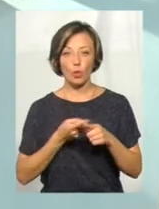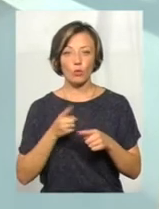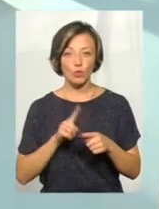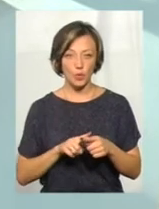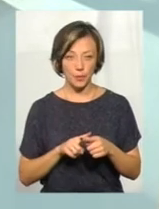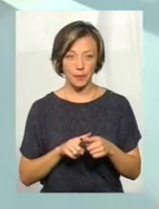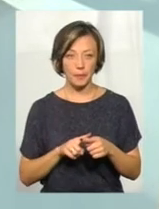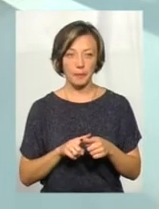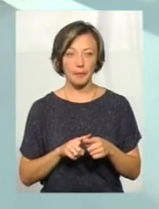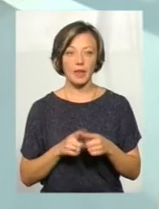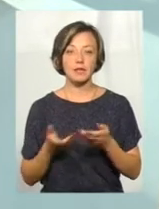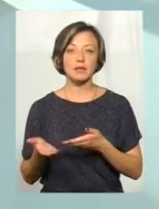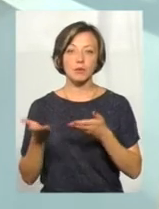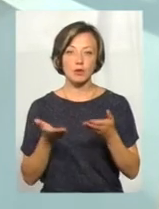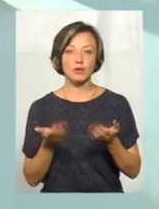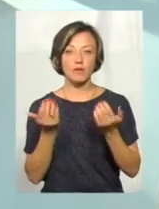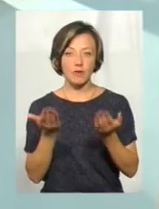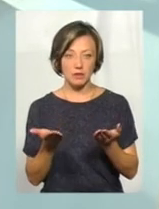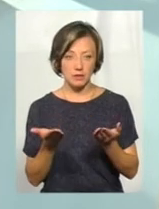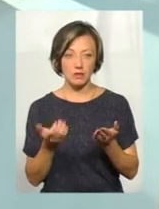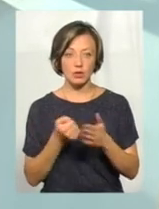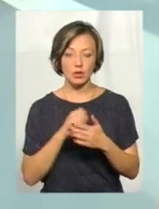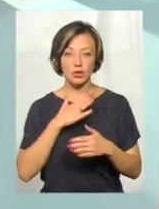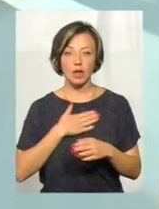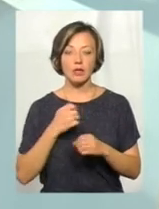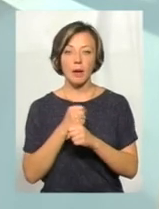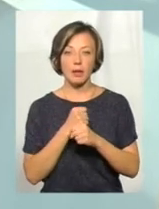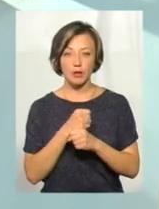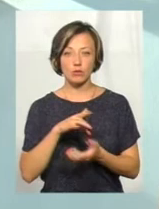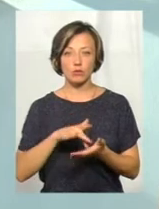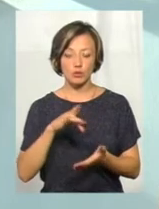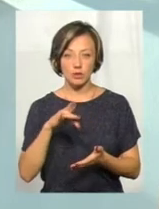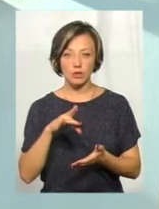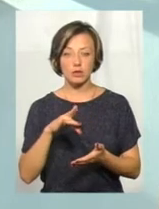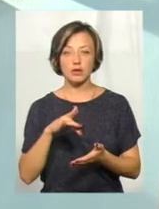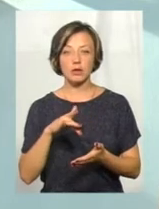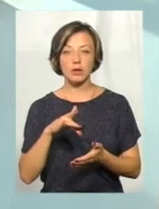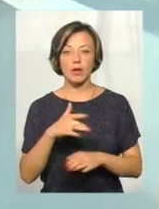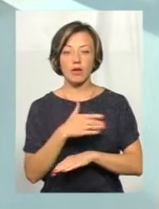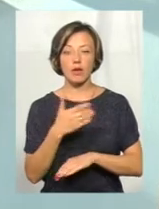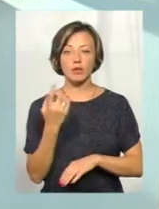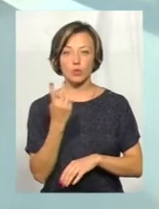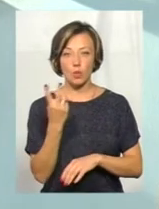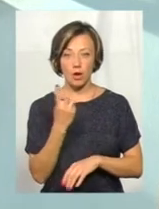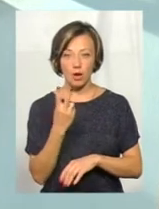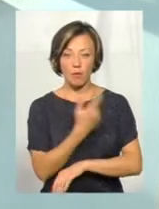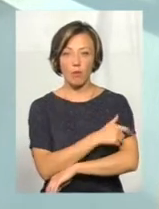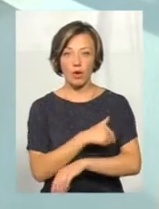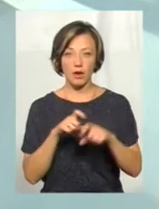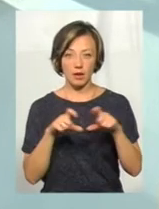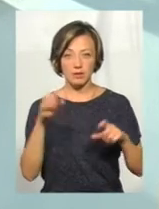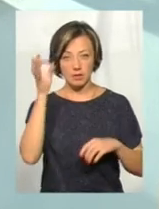ми запрошуємо вас до нашого аптечного пункту, розташованого в другій поліклініці. Ви тільки що